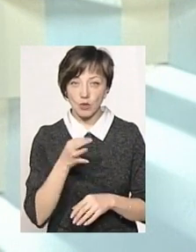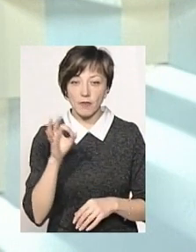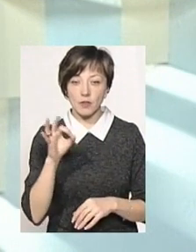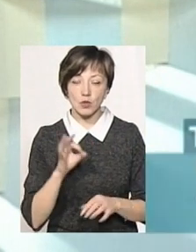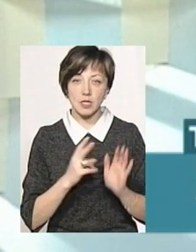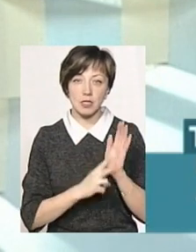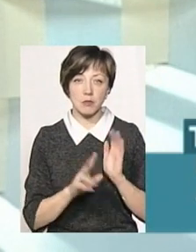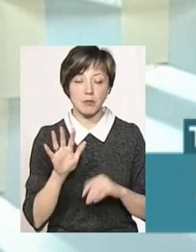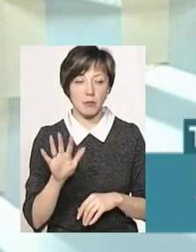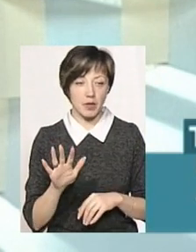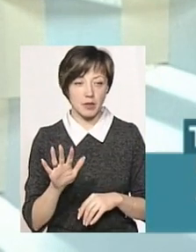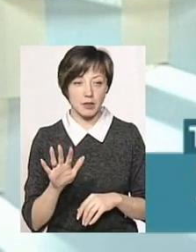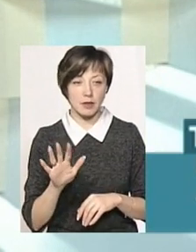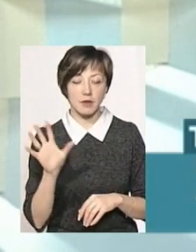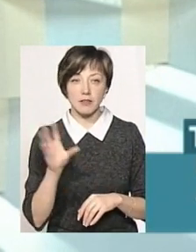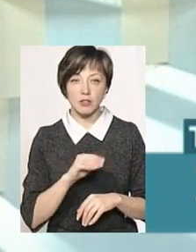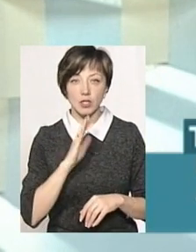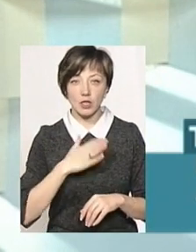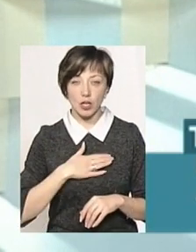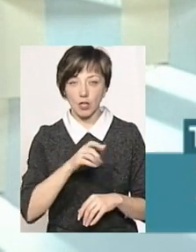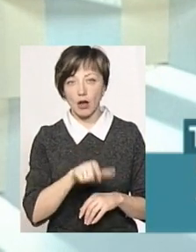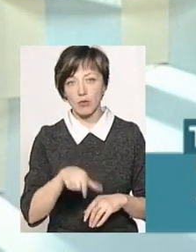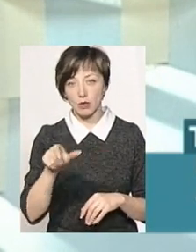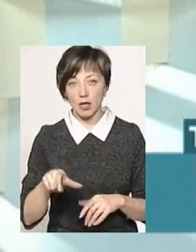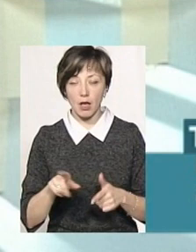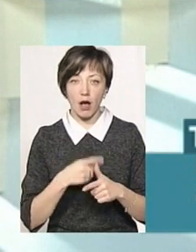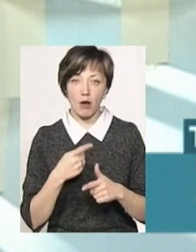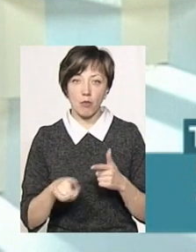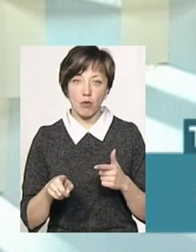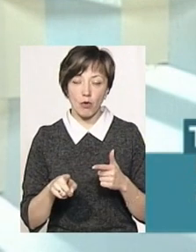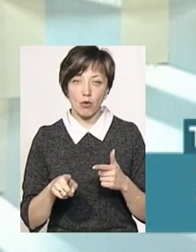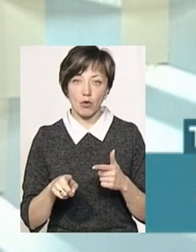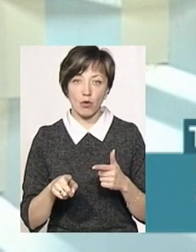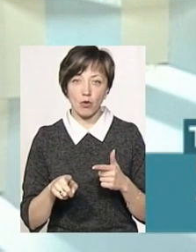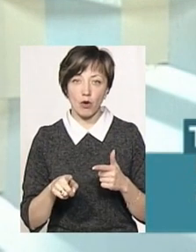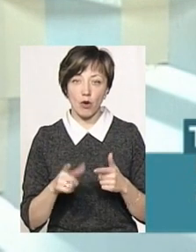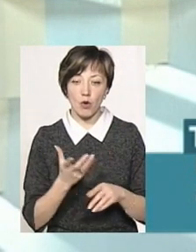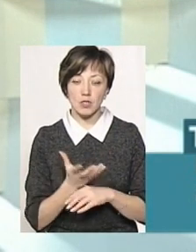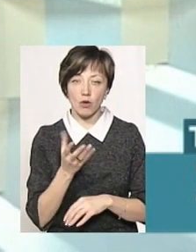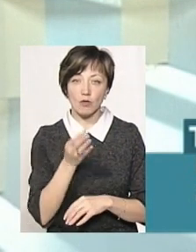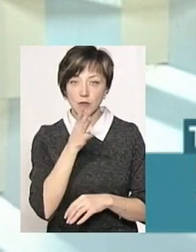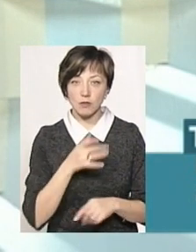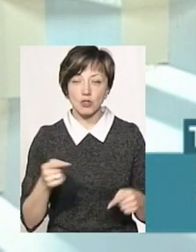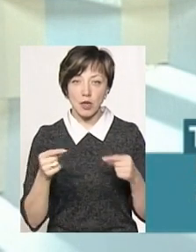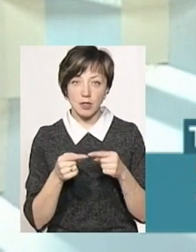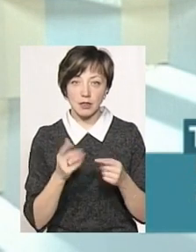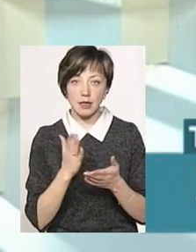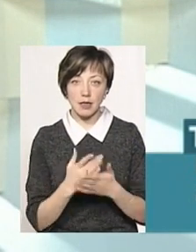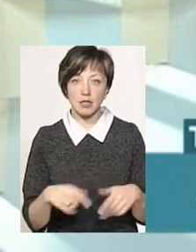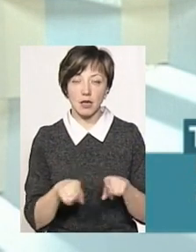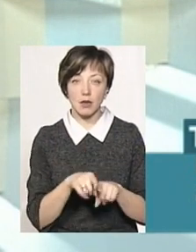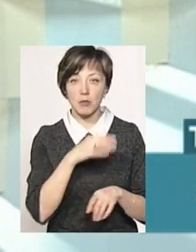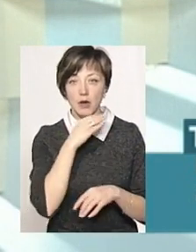відсотків 75 всіх наших абонентів, тобто або розраховується, скажімо, часно, а є такі і багато,